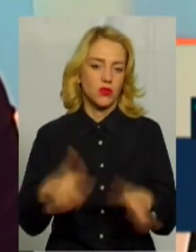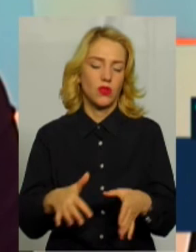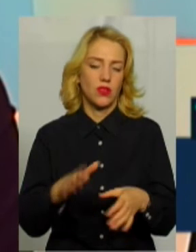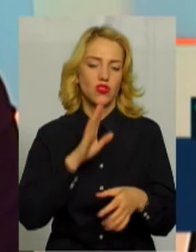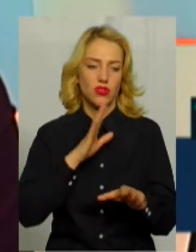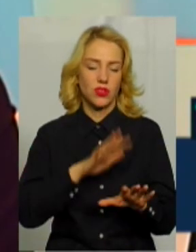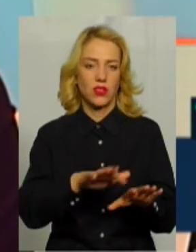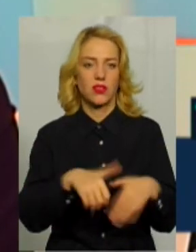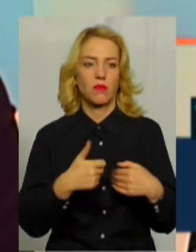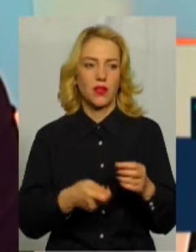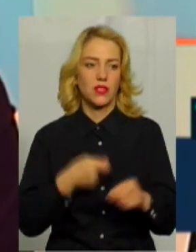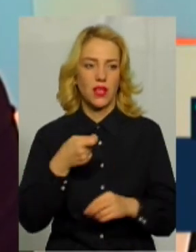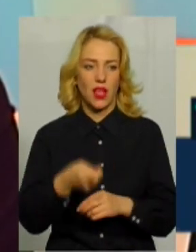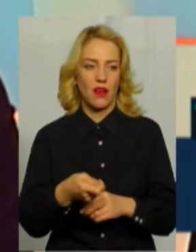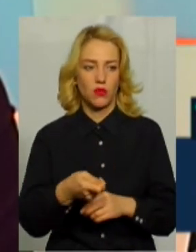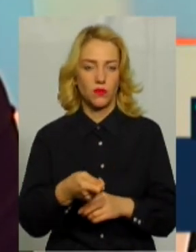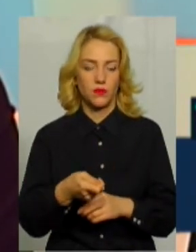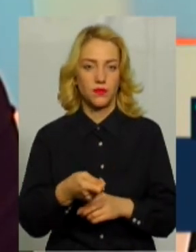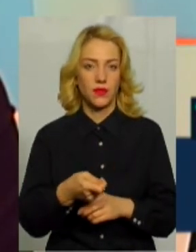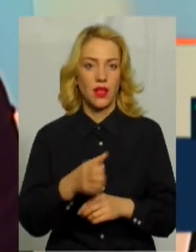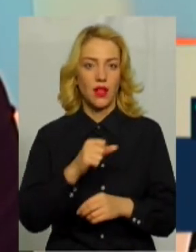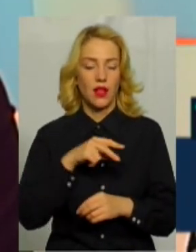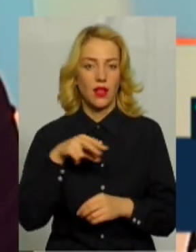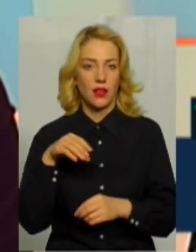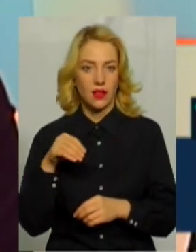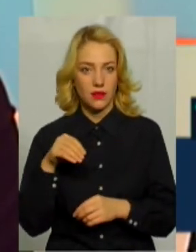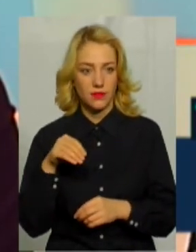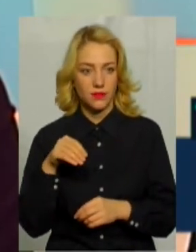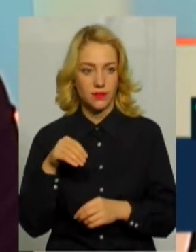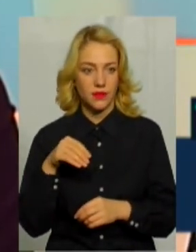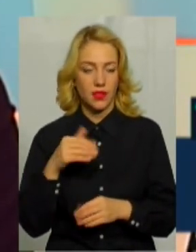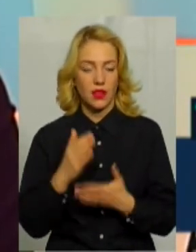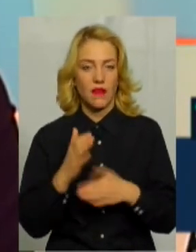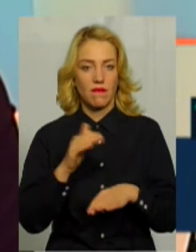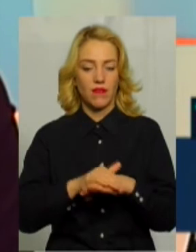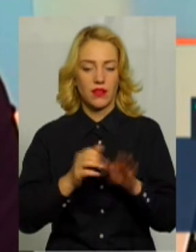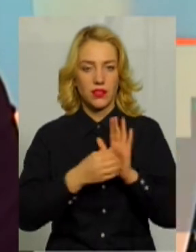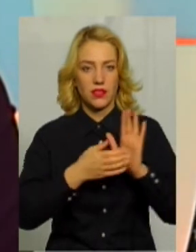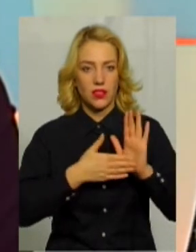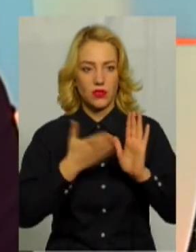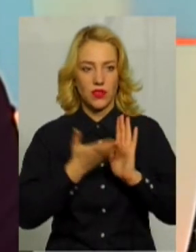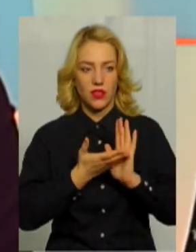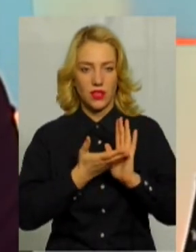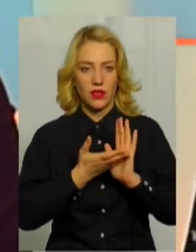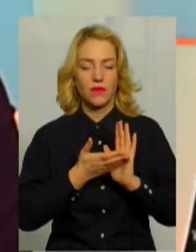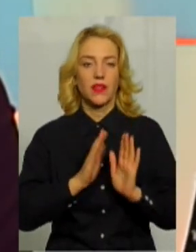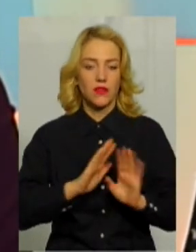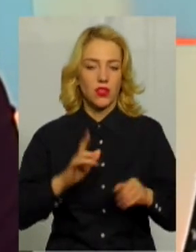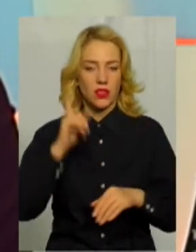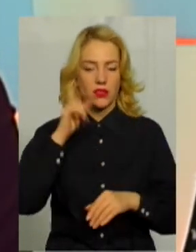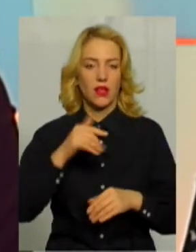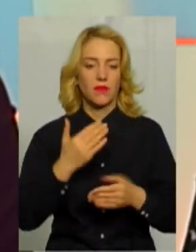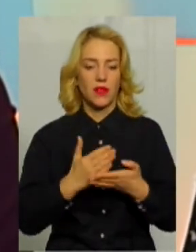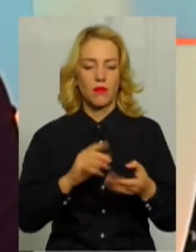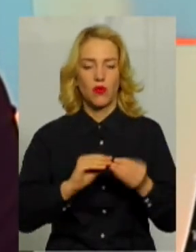так скажімо, забирає цю заяву, але в нас факт є зареєстрований, ми знаємо, що є така проблемна